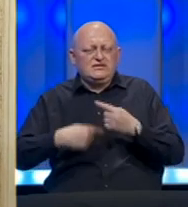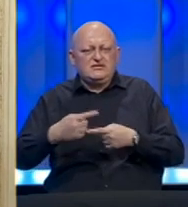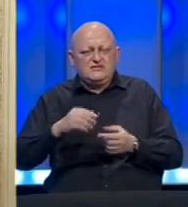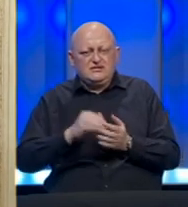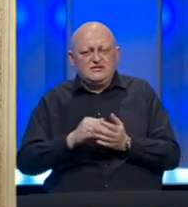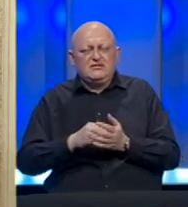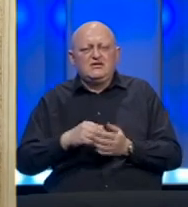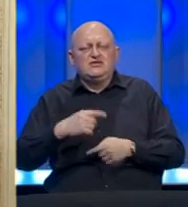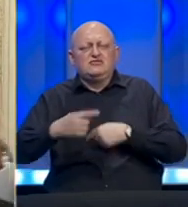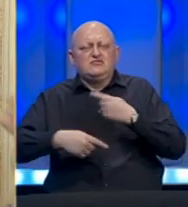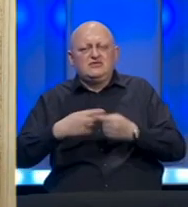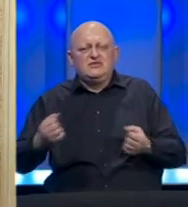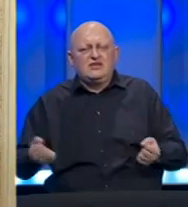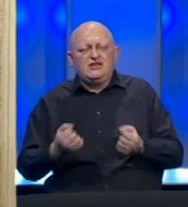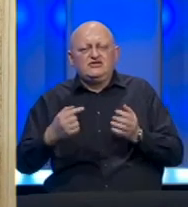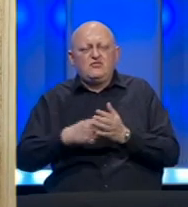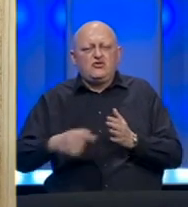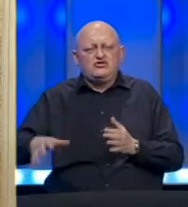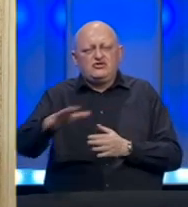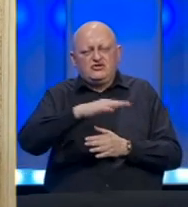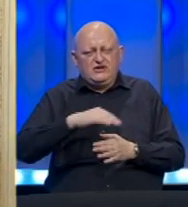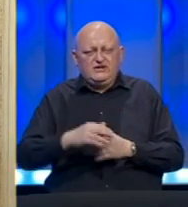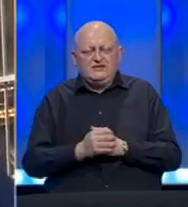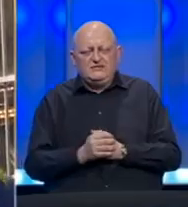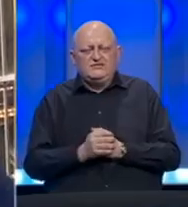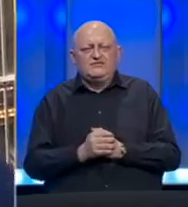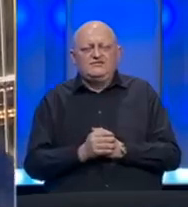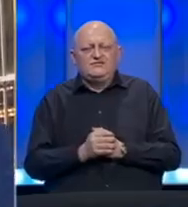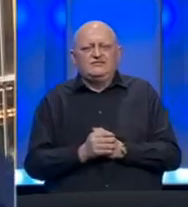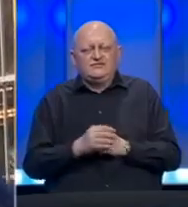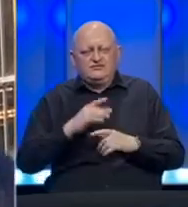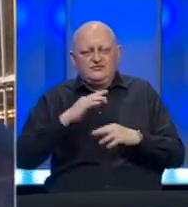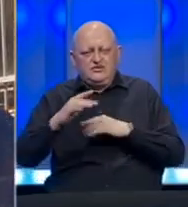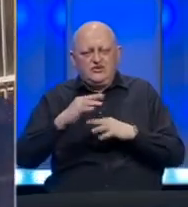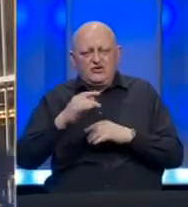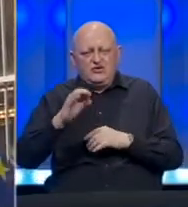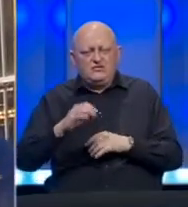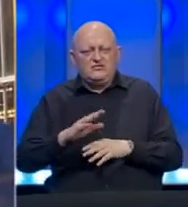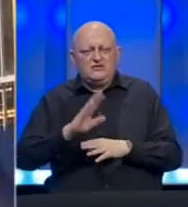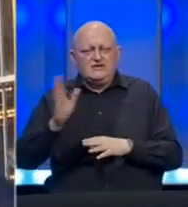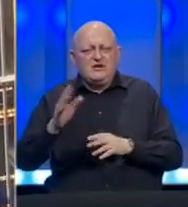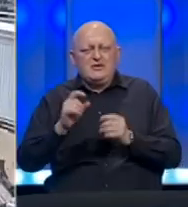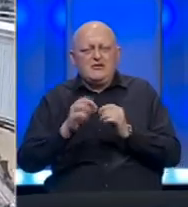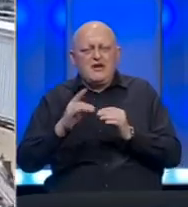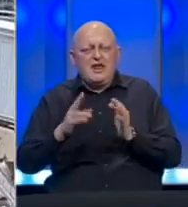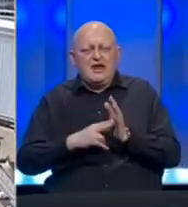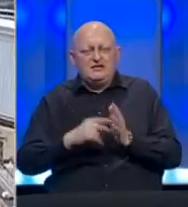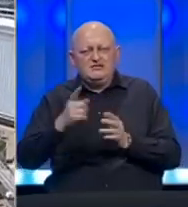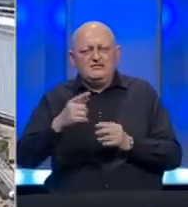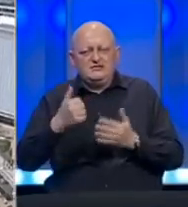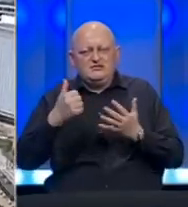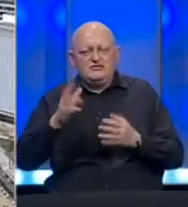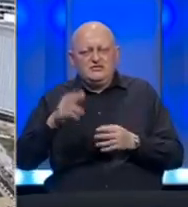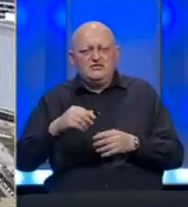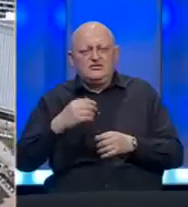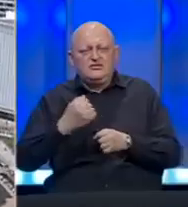Treba će nam transferi u najteže pogodjene regije i sektore. Razgovarali su i o Zapadnom Balkanu. Dogovoreno je za šestima